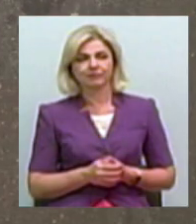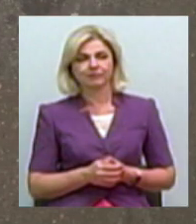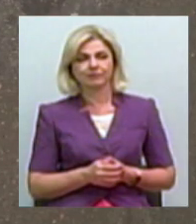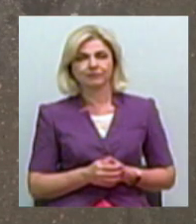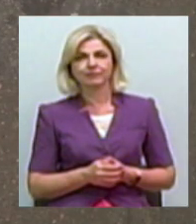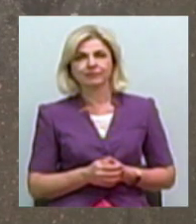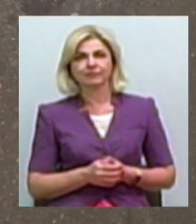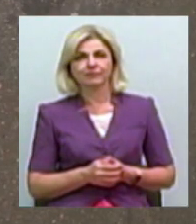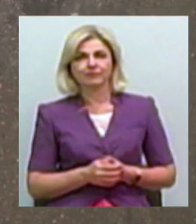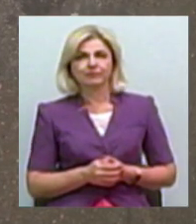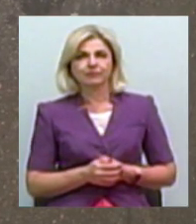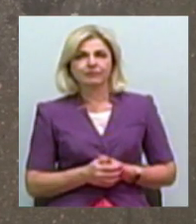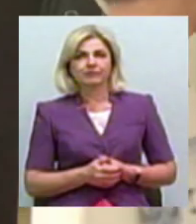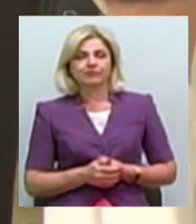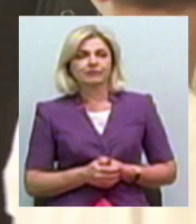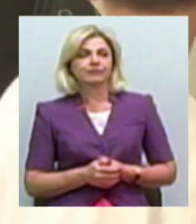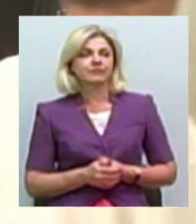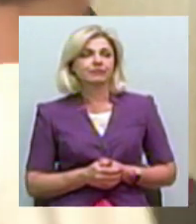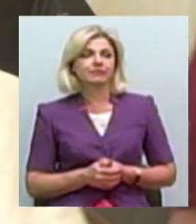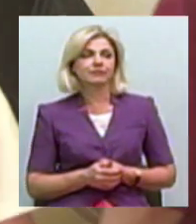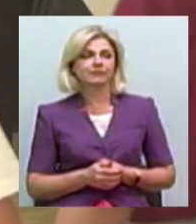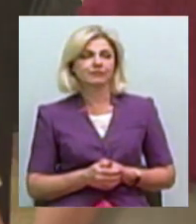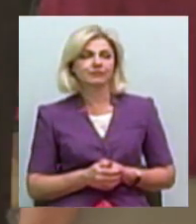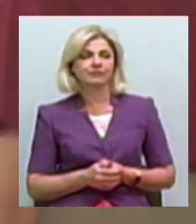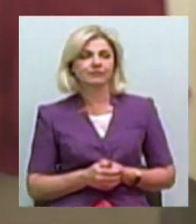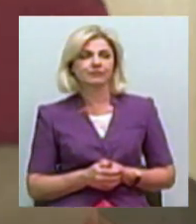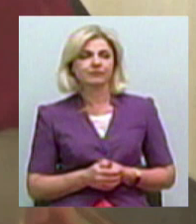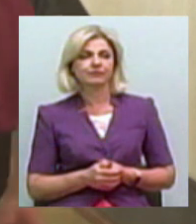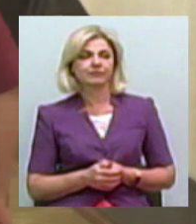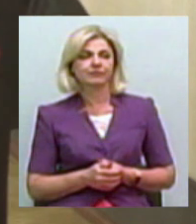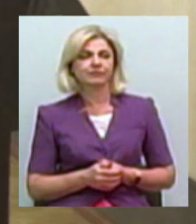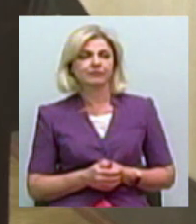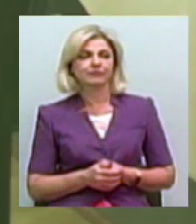Мерія Савицька, Сергій Куропятник. Новини на Суспільному. Миколаїв.